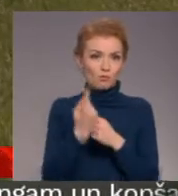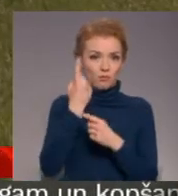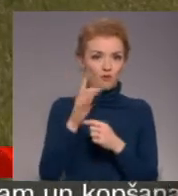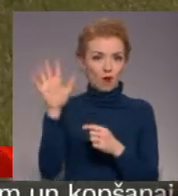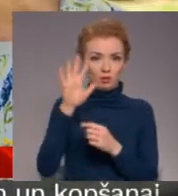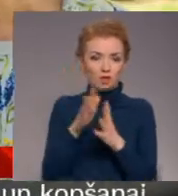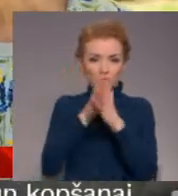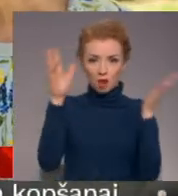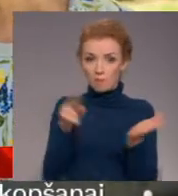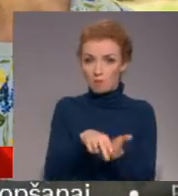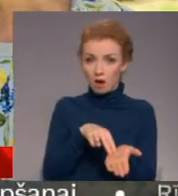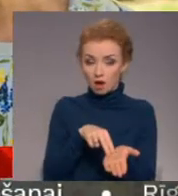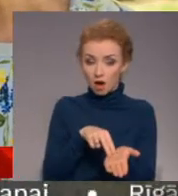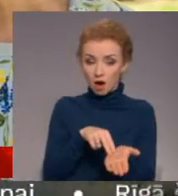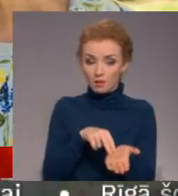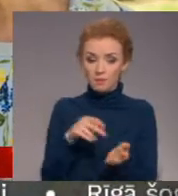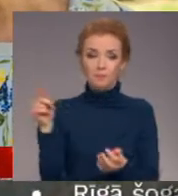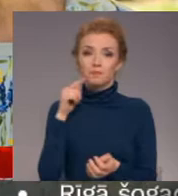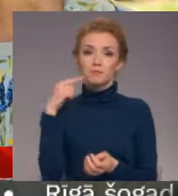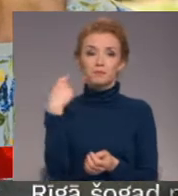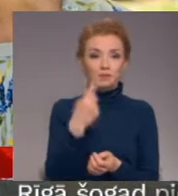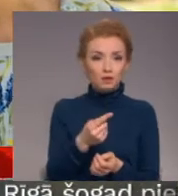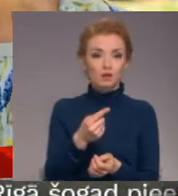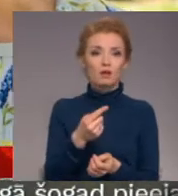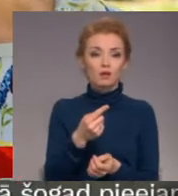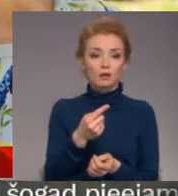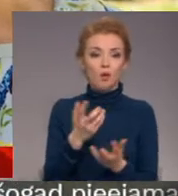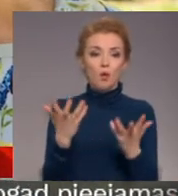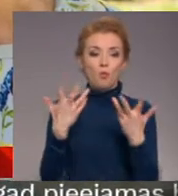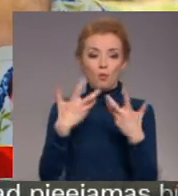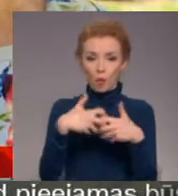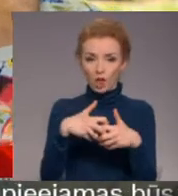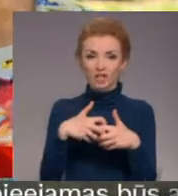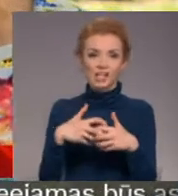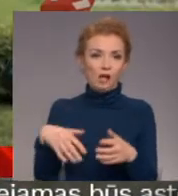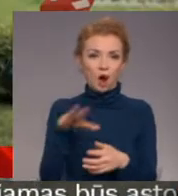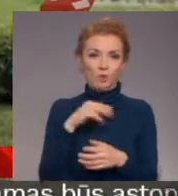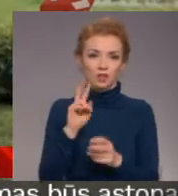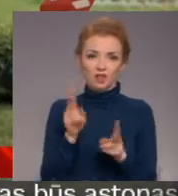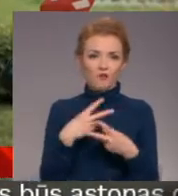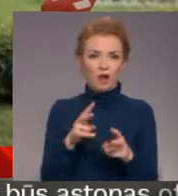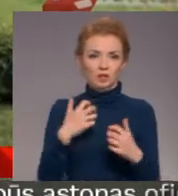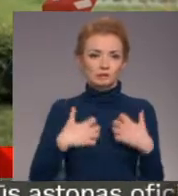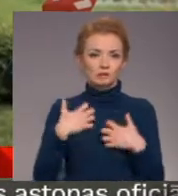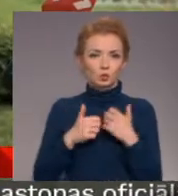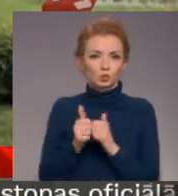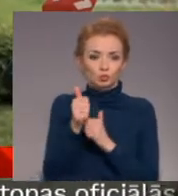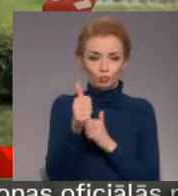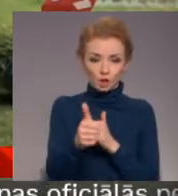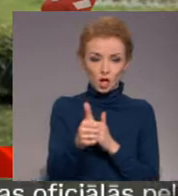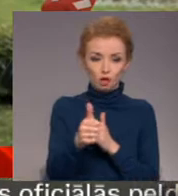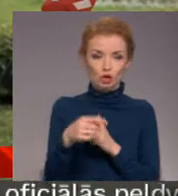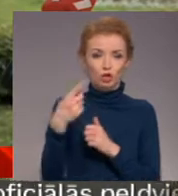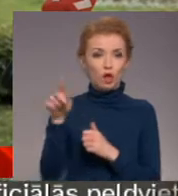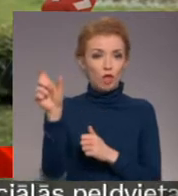parādos. Ja kurā gadījumā es gribu teikt, ka gāzi grīdā politika mums nav vajadzīgt. Padomas vadītāji Ina Šteinbuka